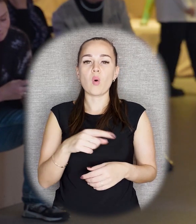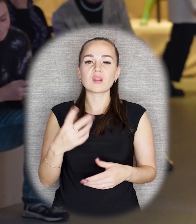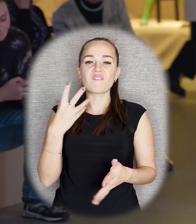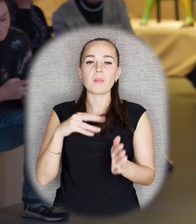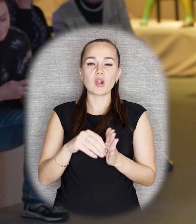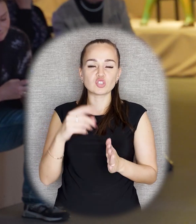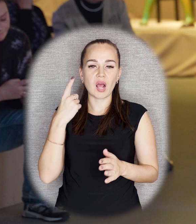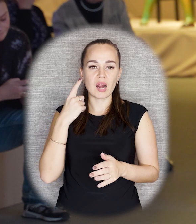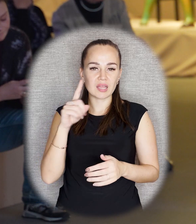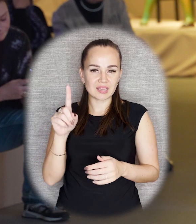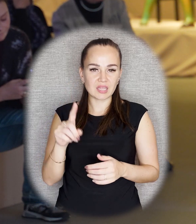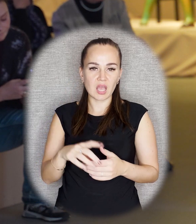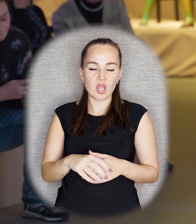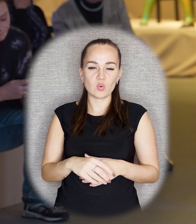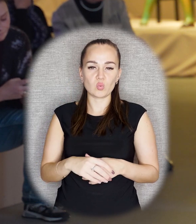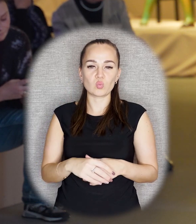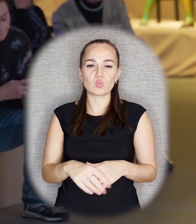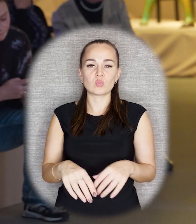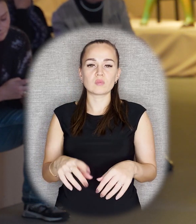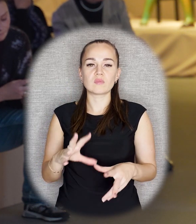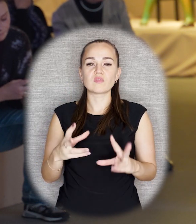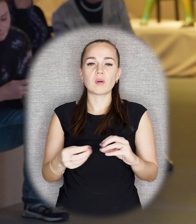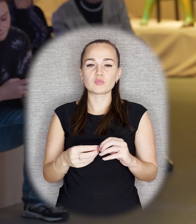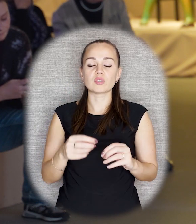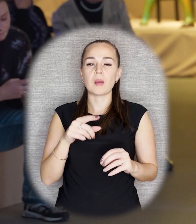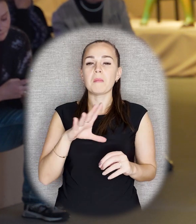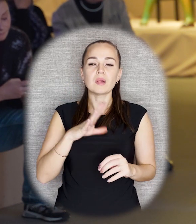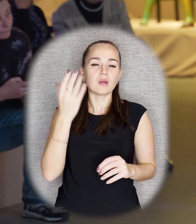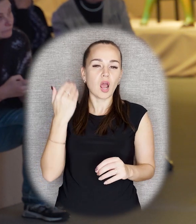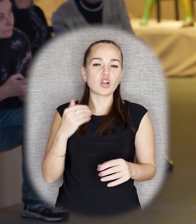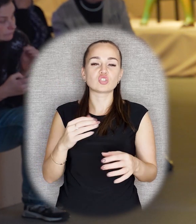Шеруд считал, что в композиции он воплощал идею с заговором.